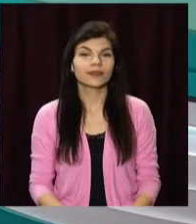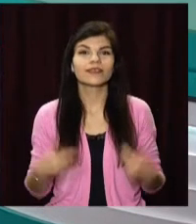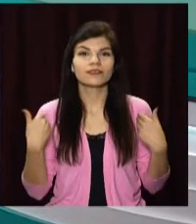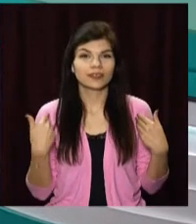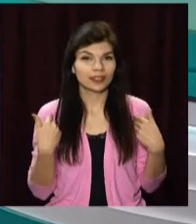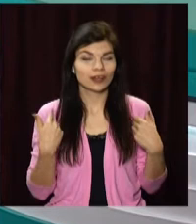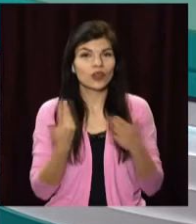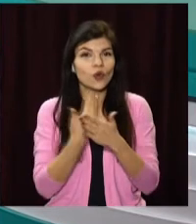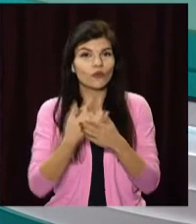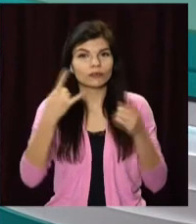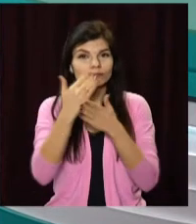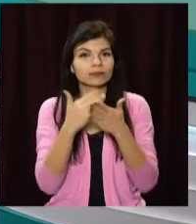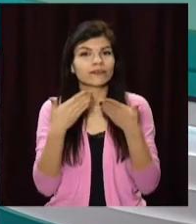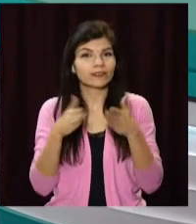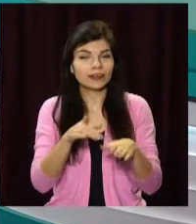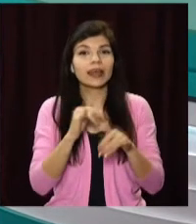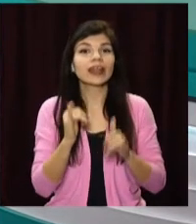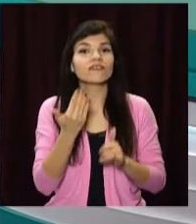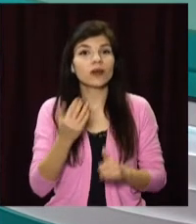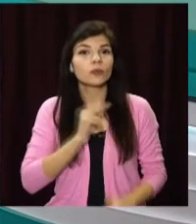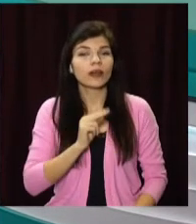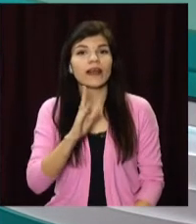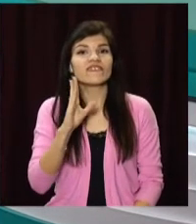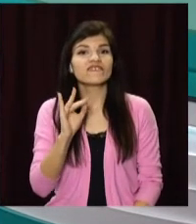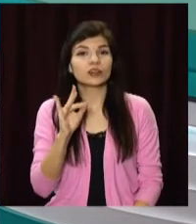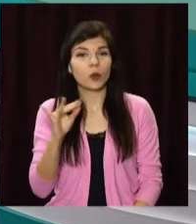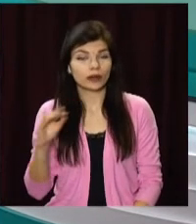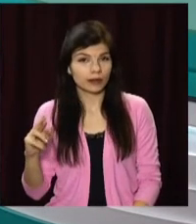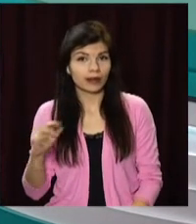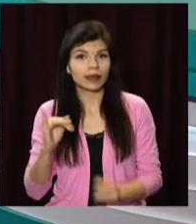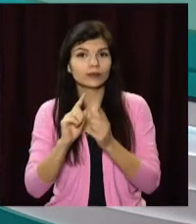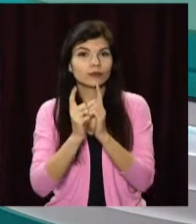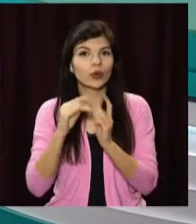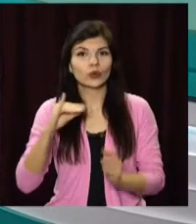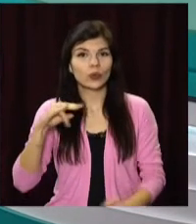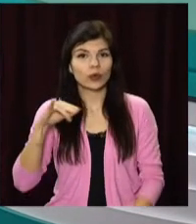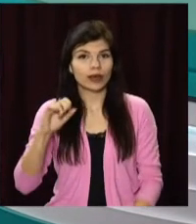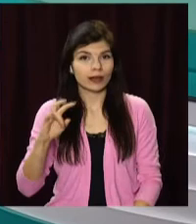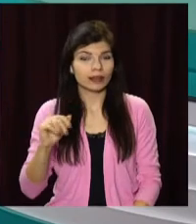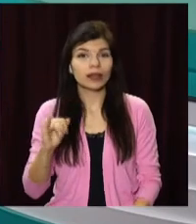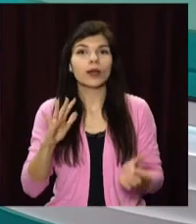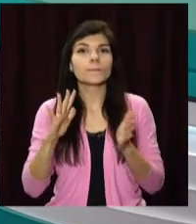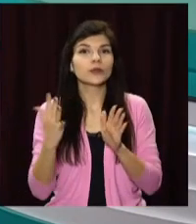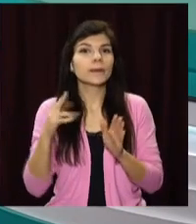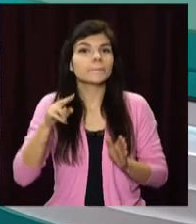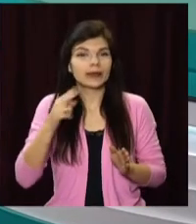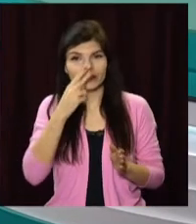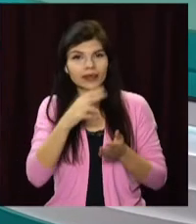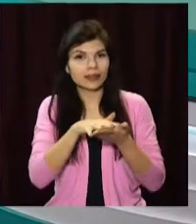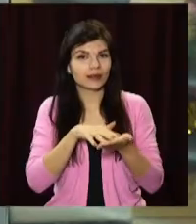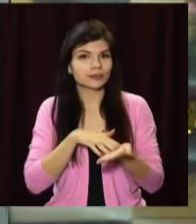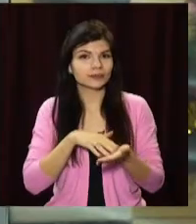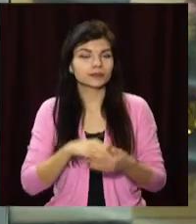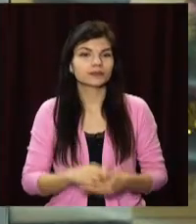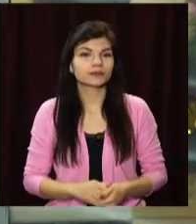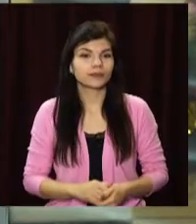Вітаю! Новини на відкритому. Для вас працюють Вікторія Вахрушна та сурдоперекладачка Юліана Пуговкіна. І про події п'ятниці дивіться далі.